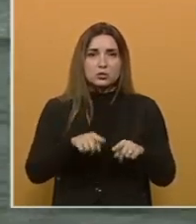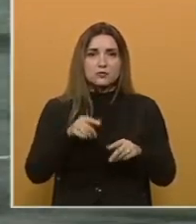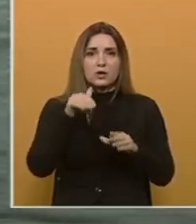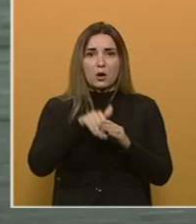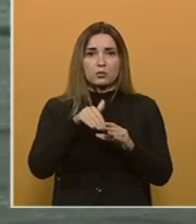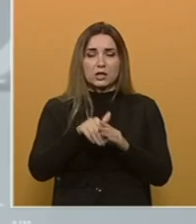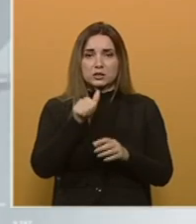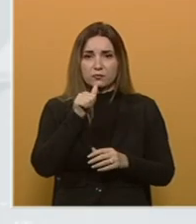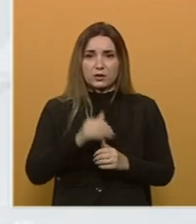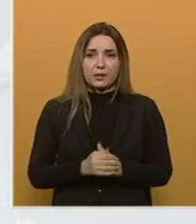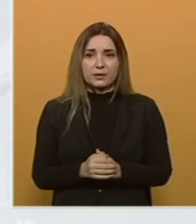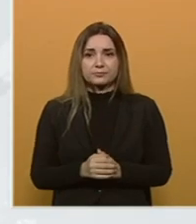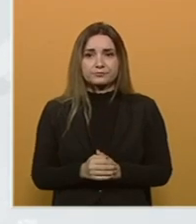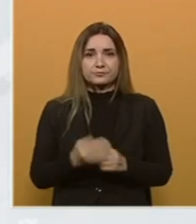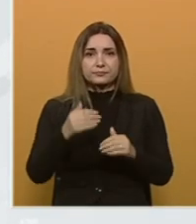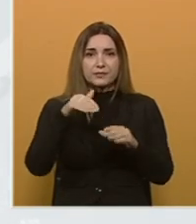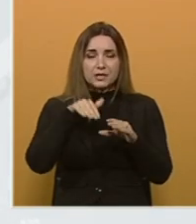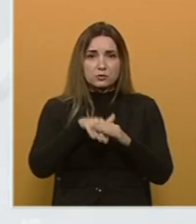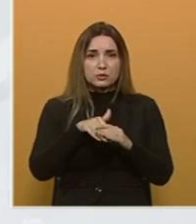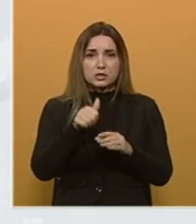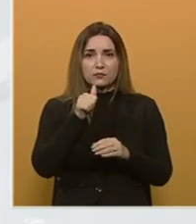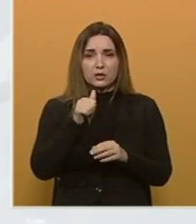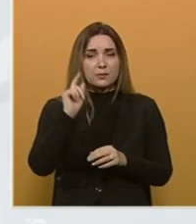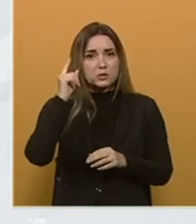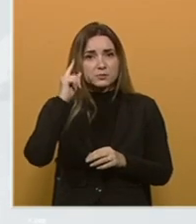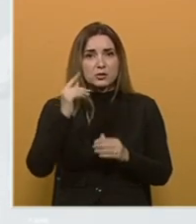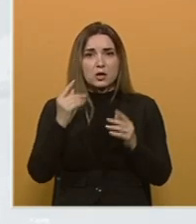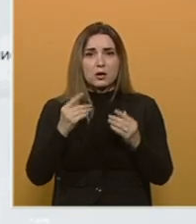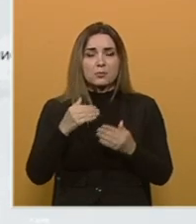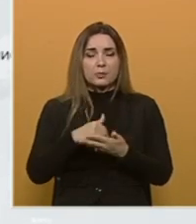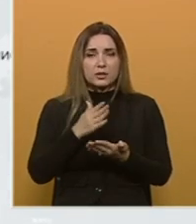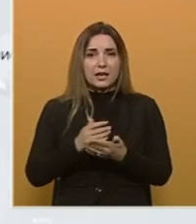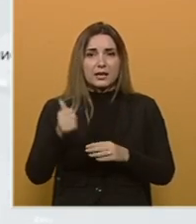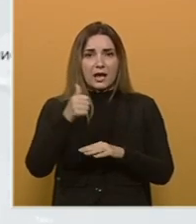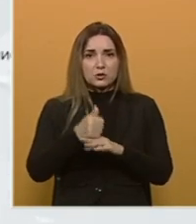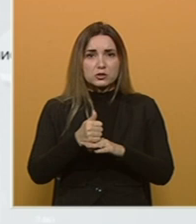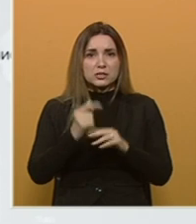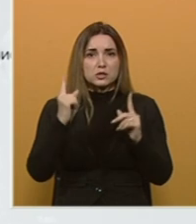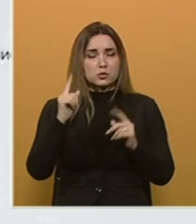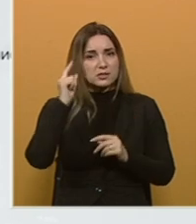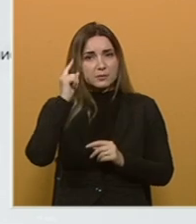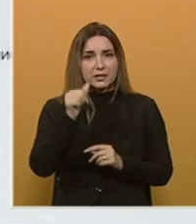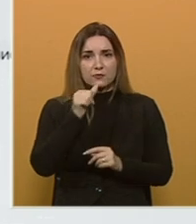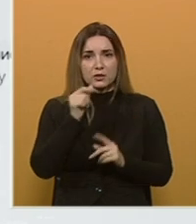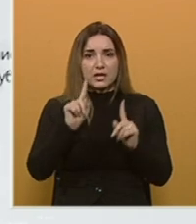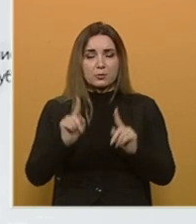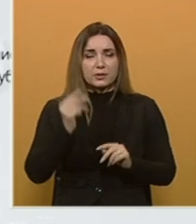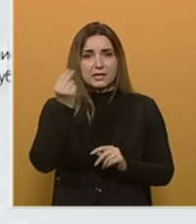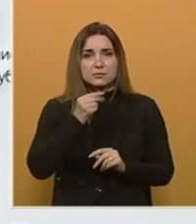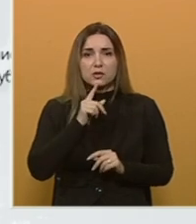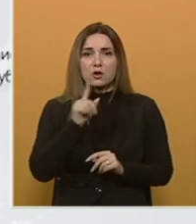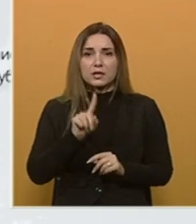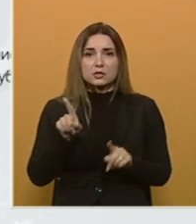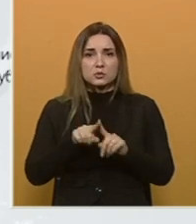unutrašnjim vodama. Pod isključivo o unutrašnjim vodama u smislu ustavne podile nadležnosti Ustavni sud smatra vode Republike Srpske koje